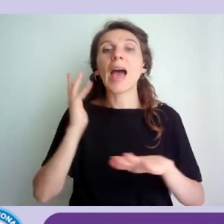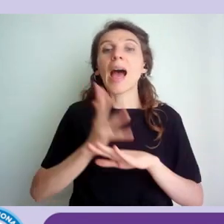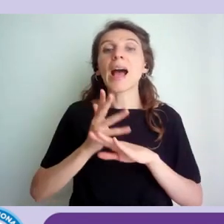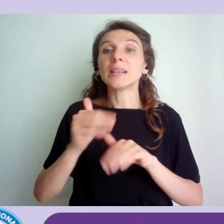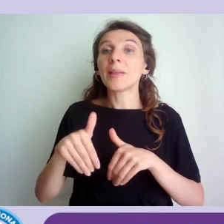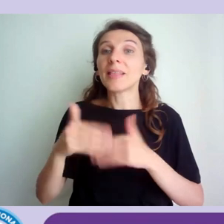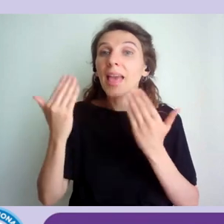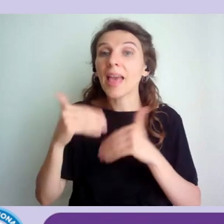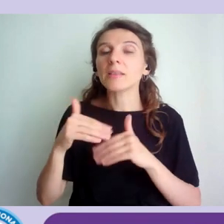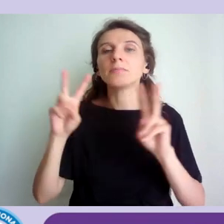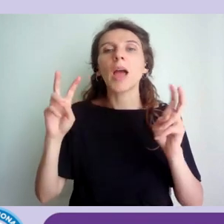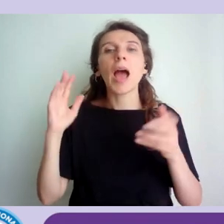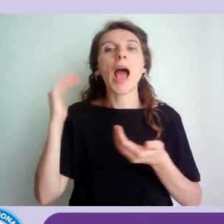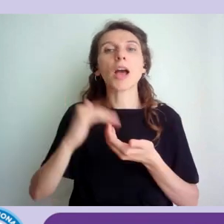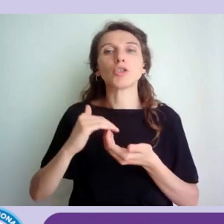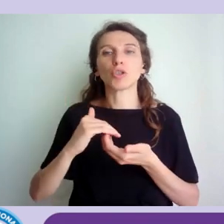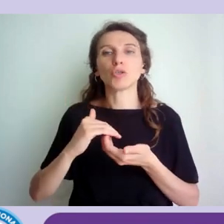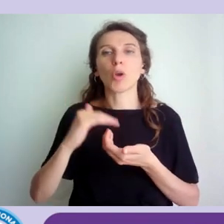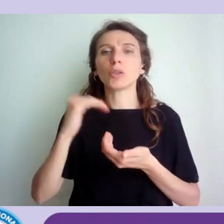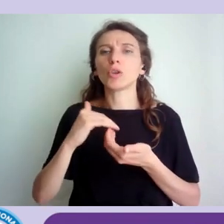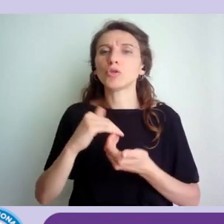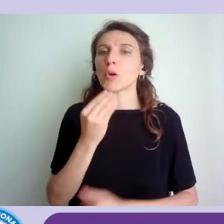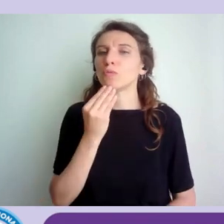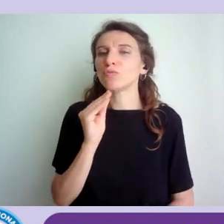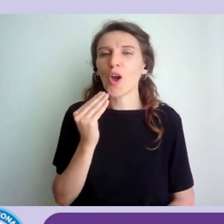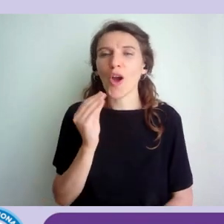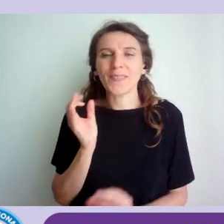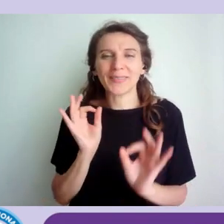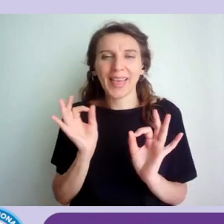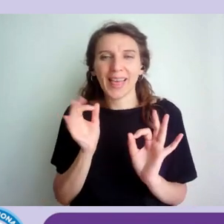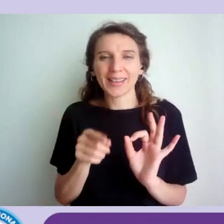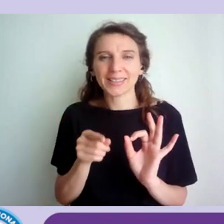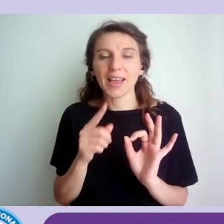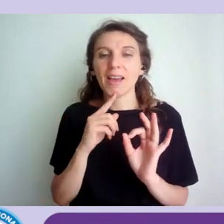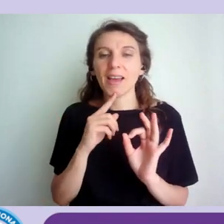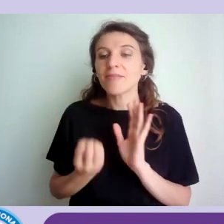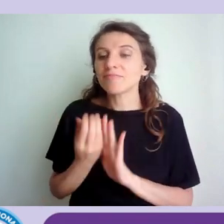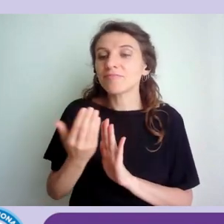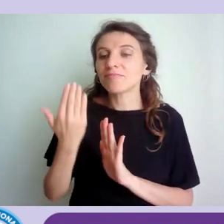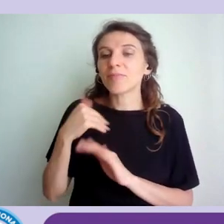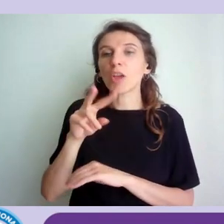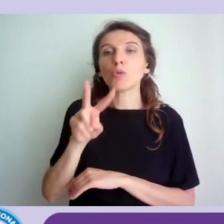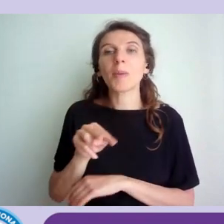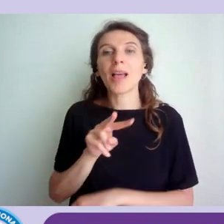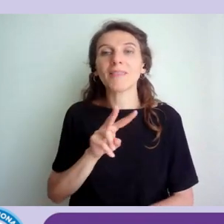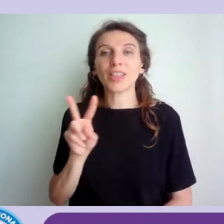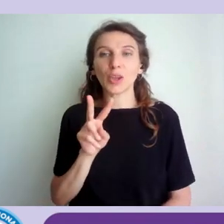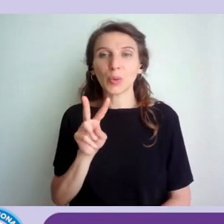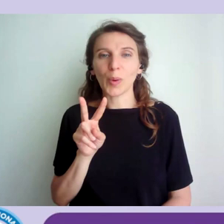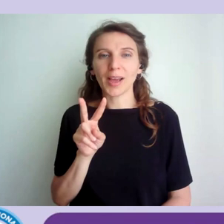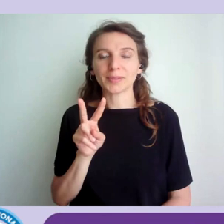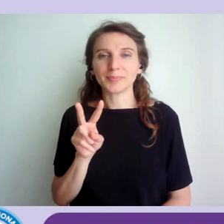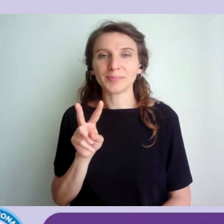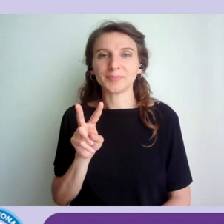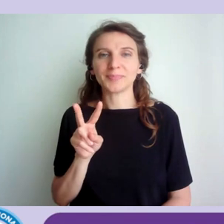'associazione giovane molto giovane nata nel 2022 e